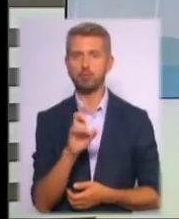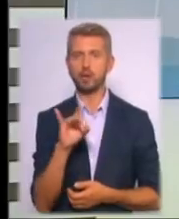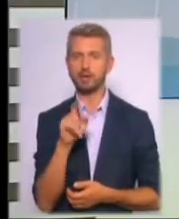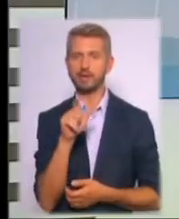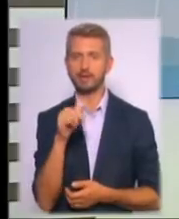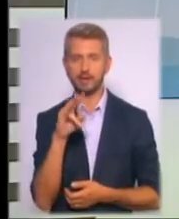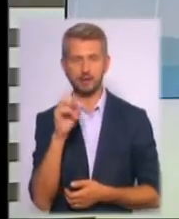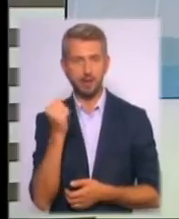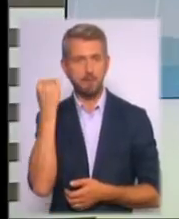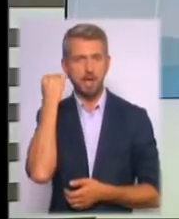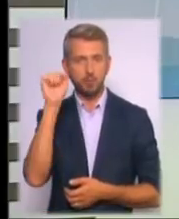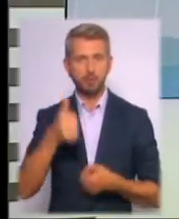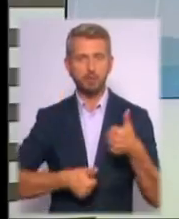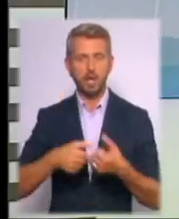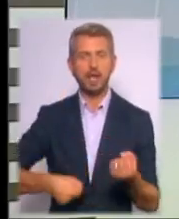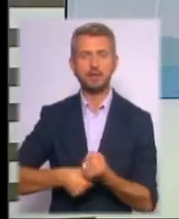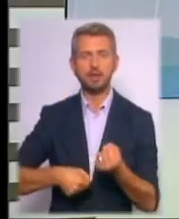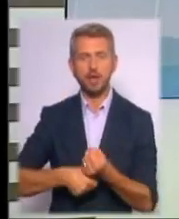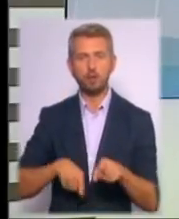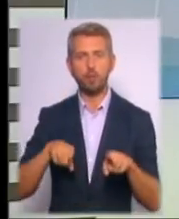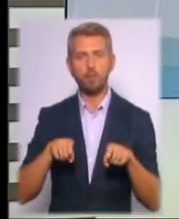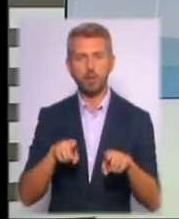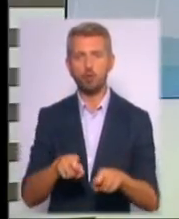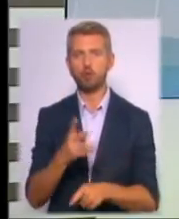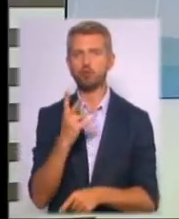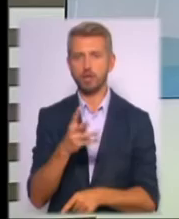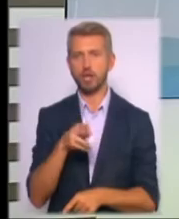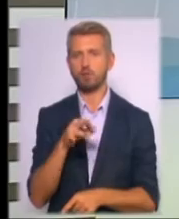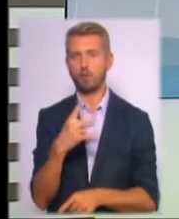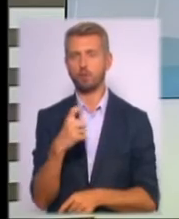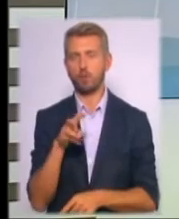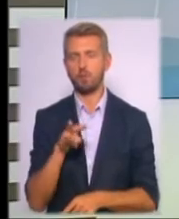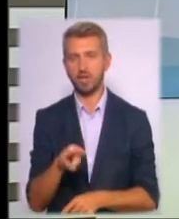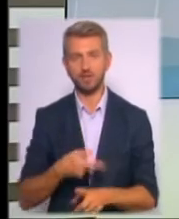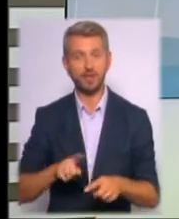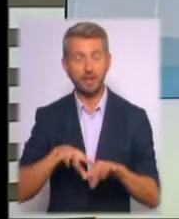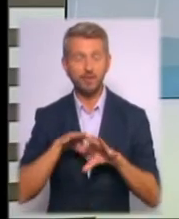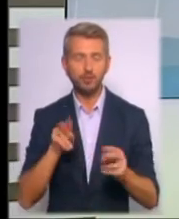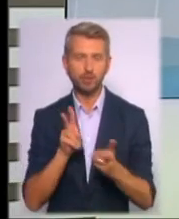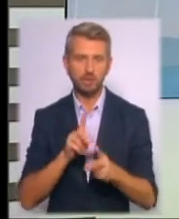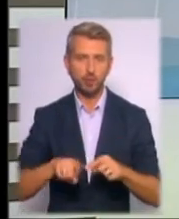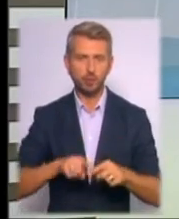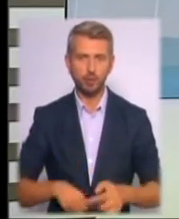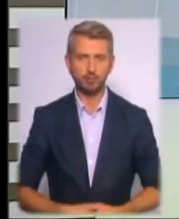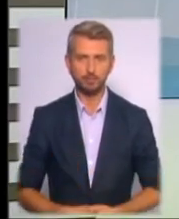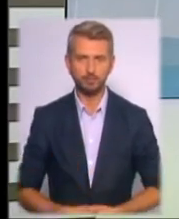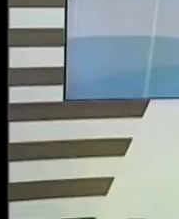перемогли у змаганнях з естафетного бігу 4 по 100 метрів. Ну, а наразі це все. До зустрічі.